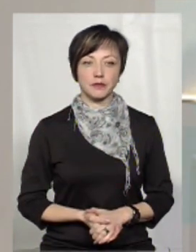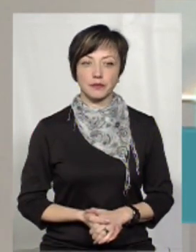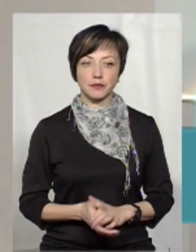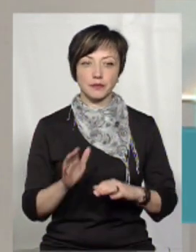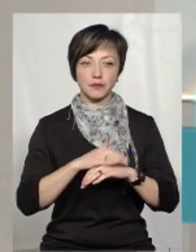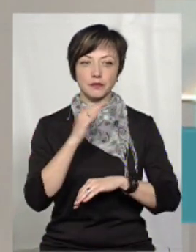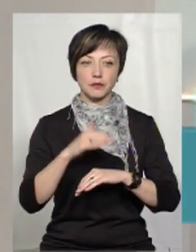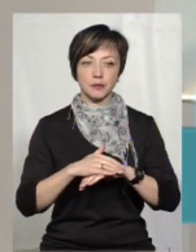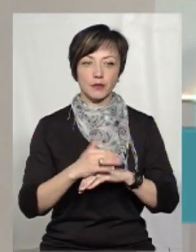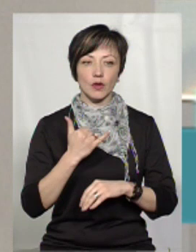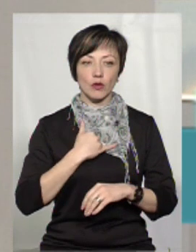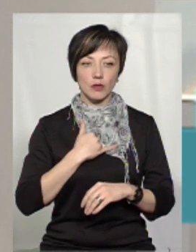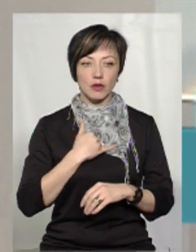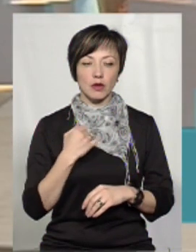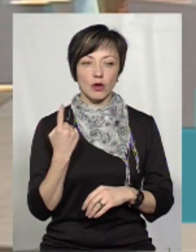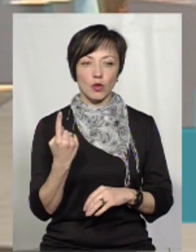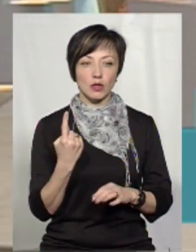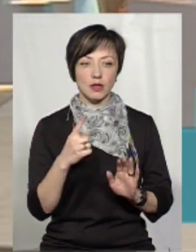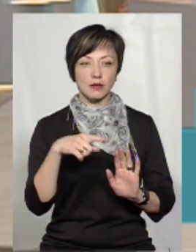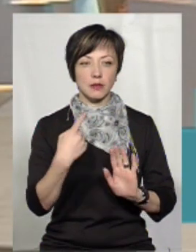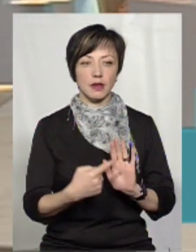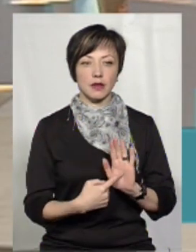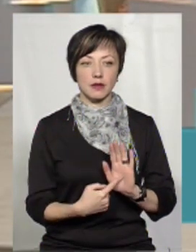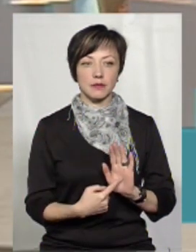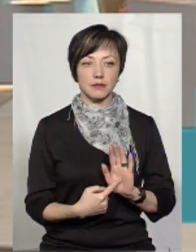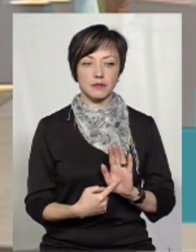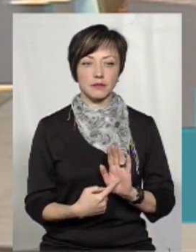Добре, добре, добре, ось це питання.